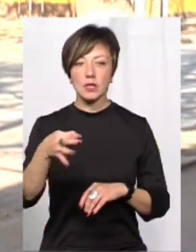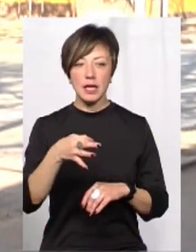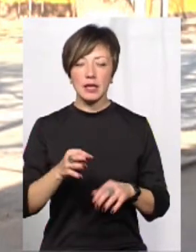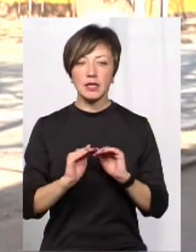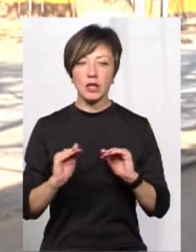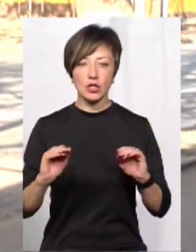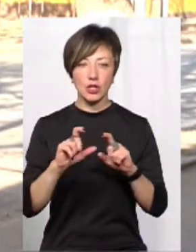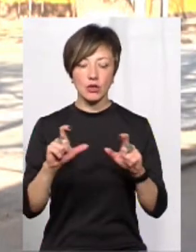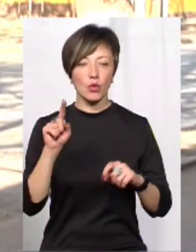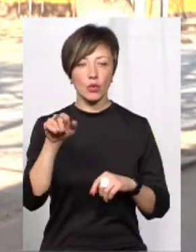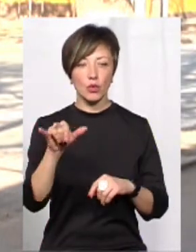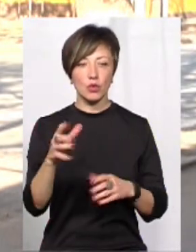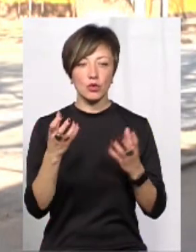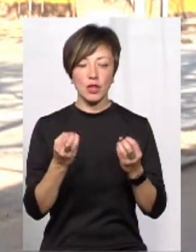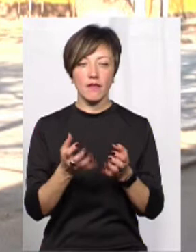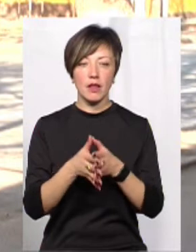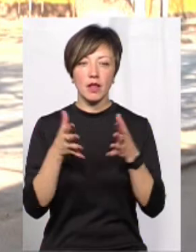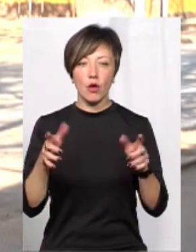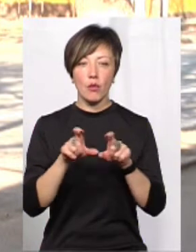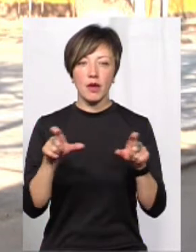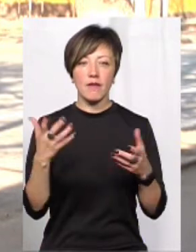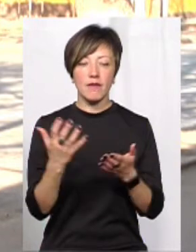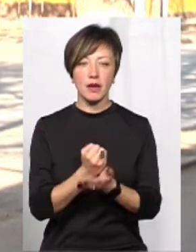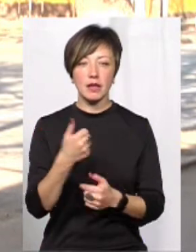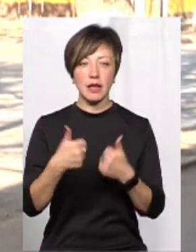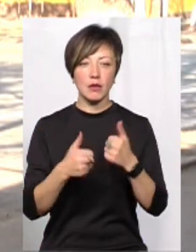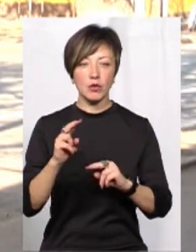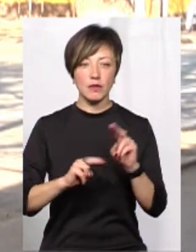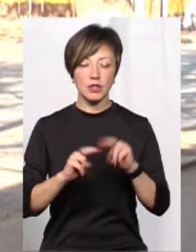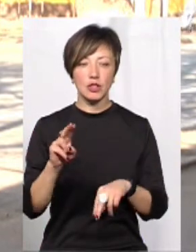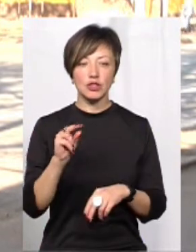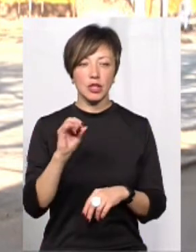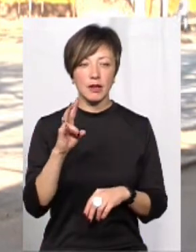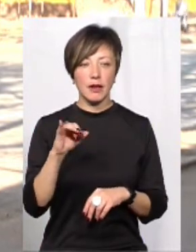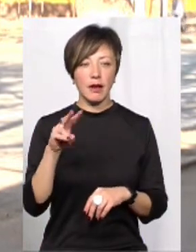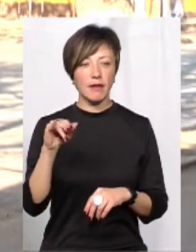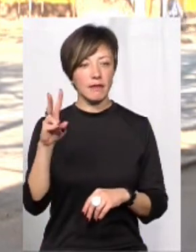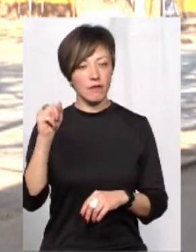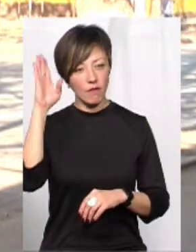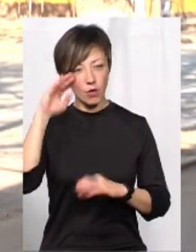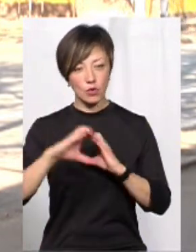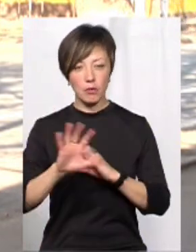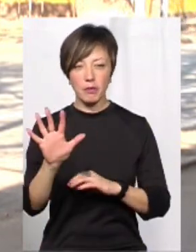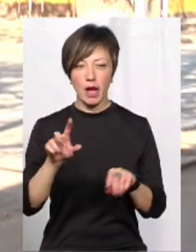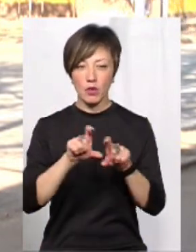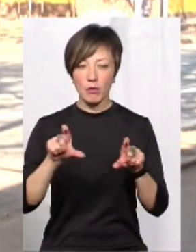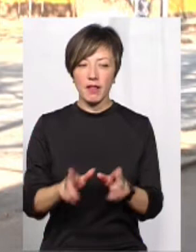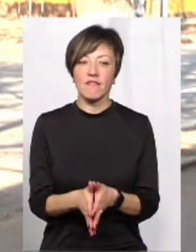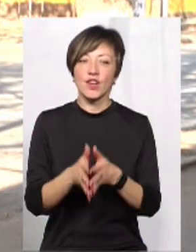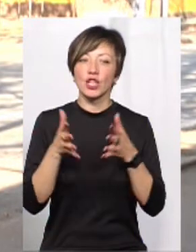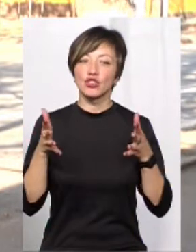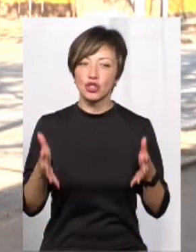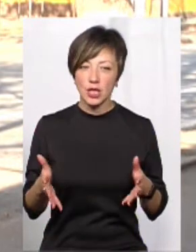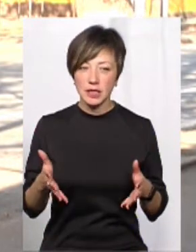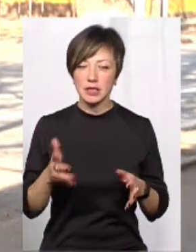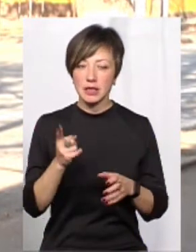садочок. І у нього ще великий об'єкт – це він виграв тендер на будівництво Чорнелівського водогону. По суті, п'ять об'єктів величезних, де він